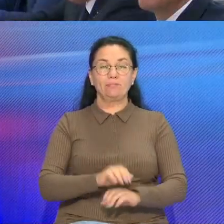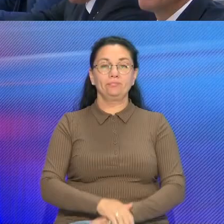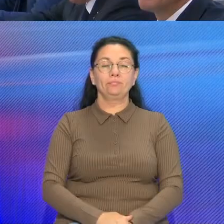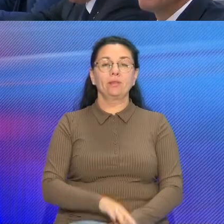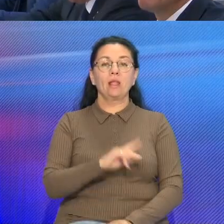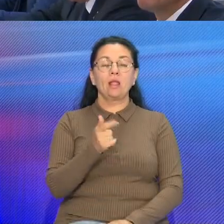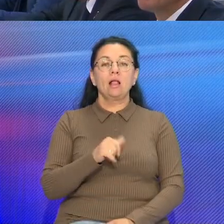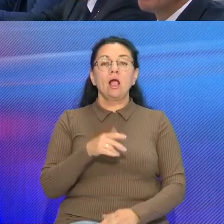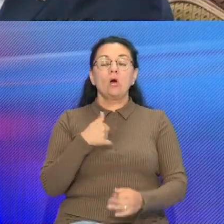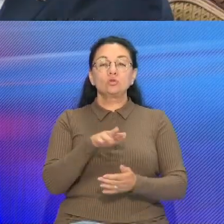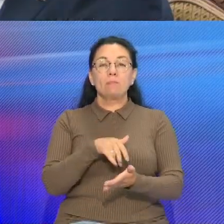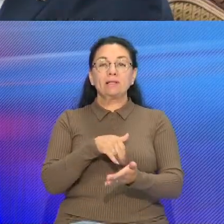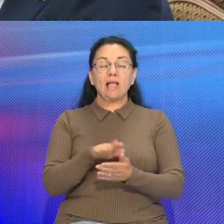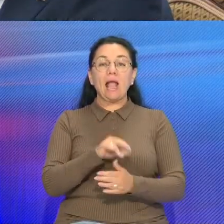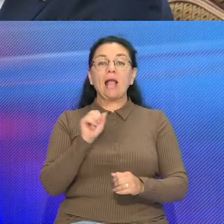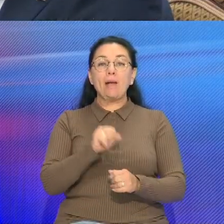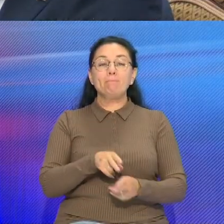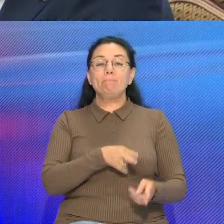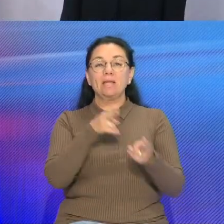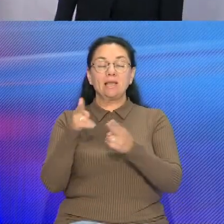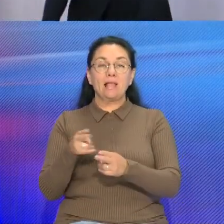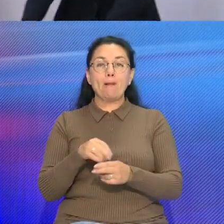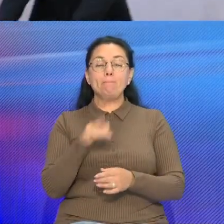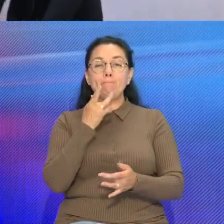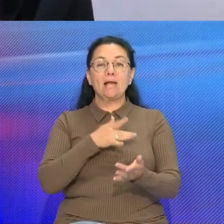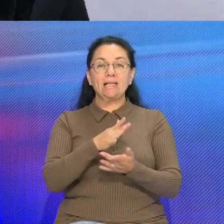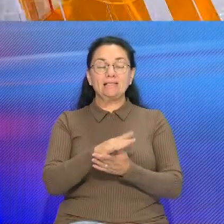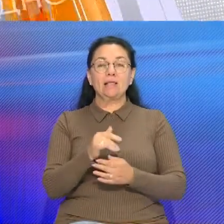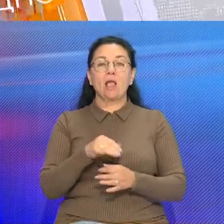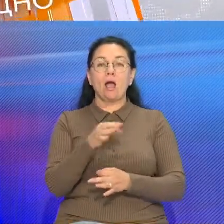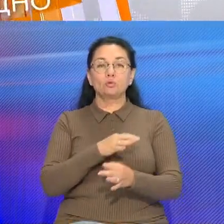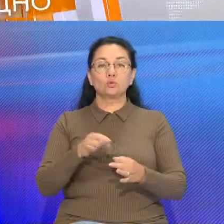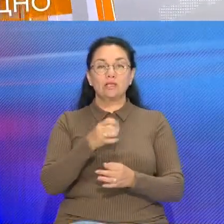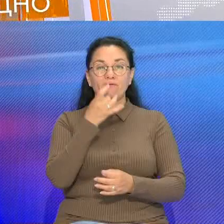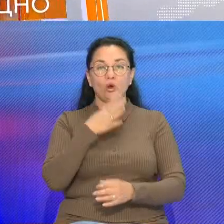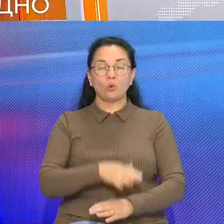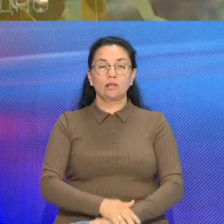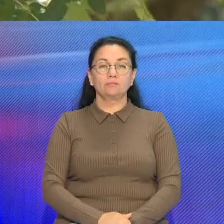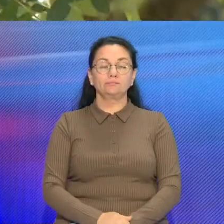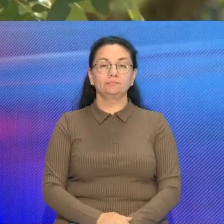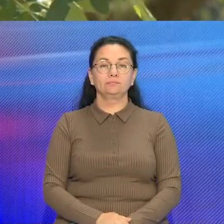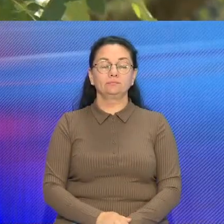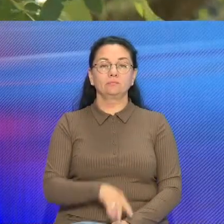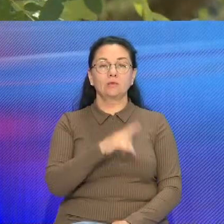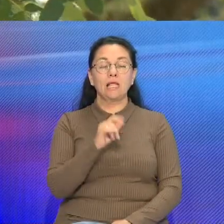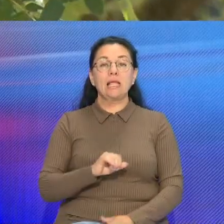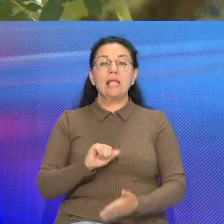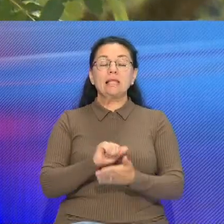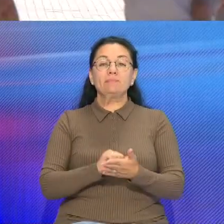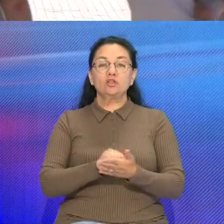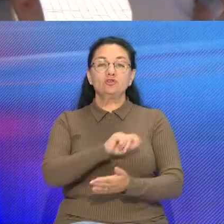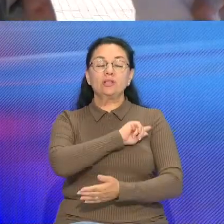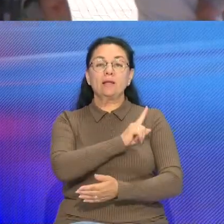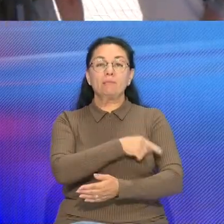Агольные подыходы до миграционной политики союзной державы обмерковали у Гродни С причины мостной спеки,